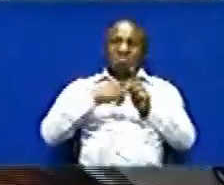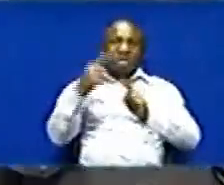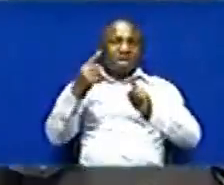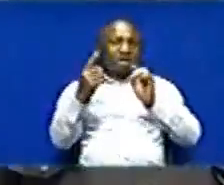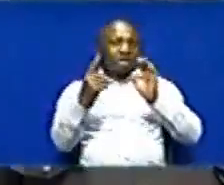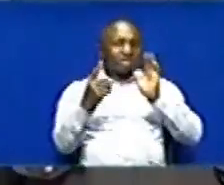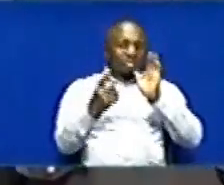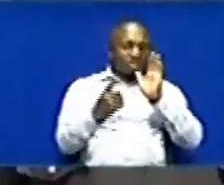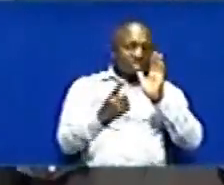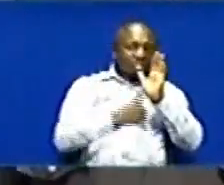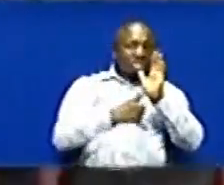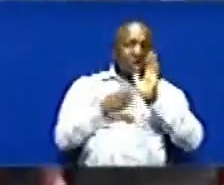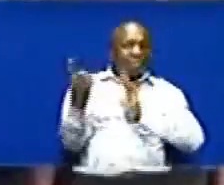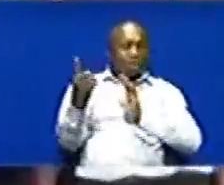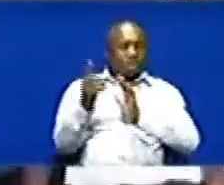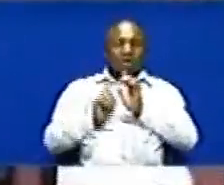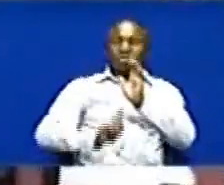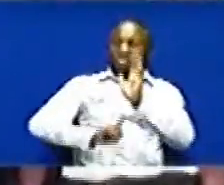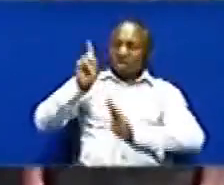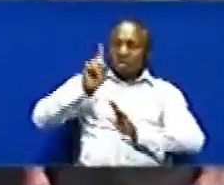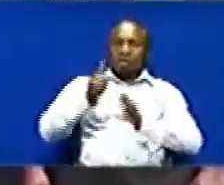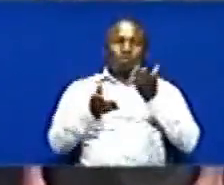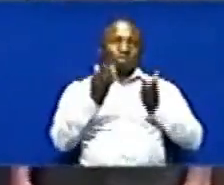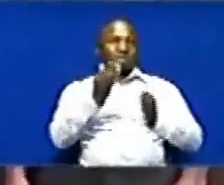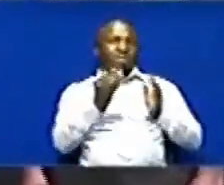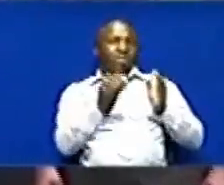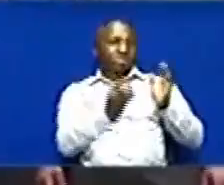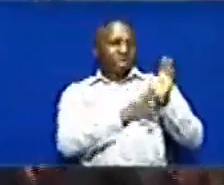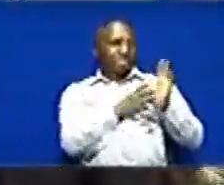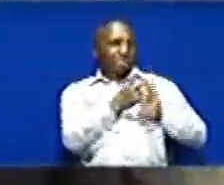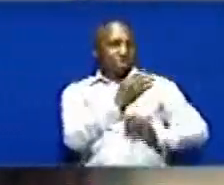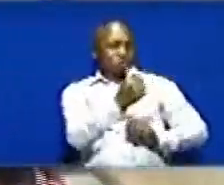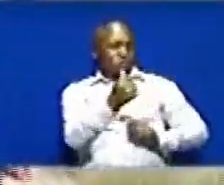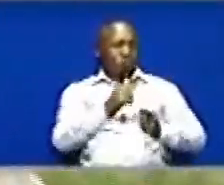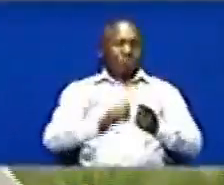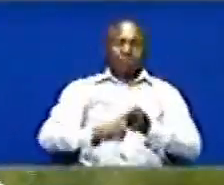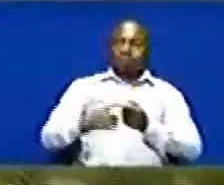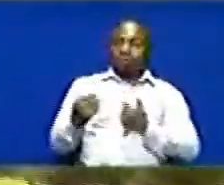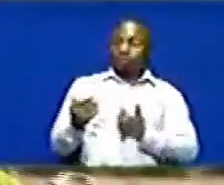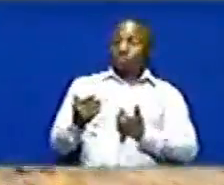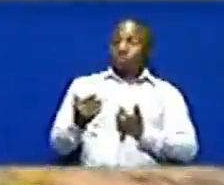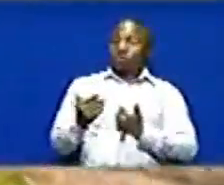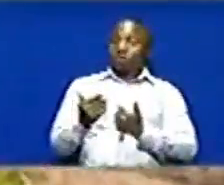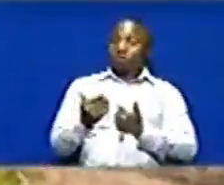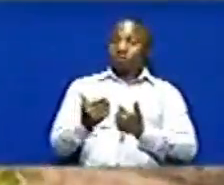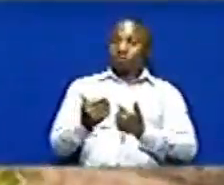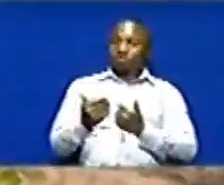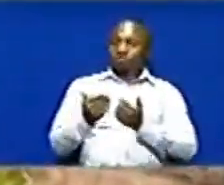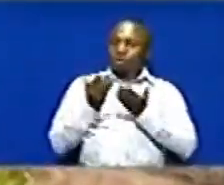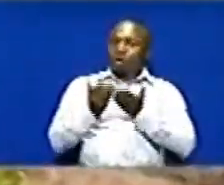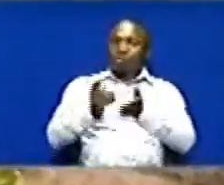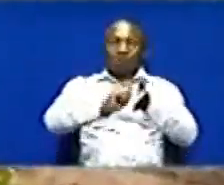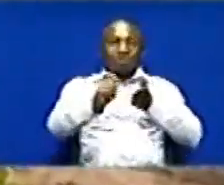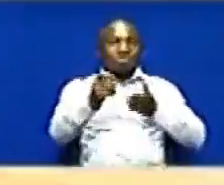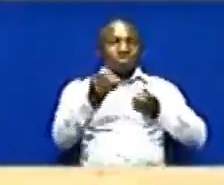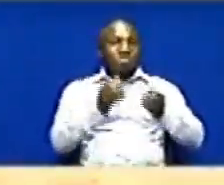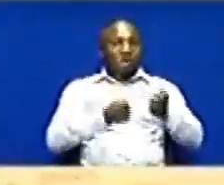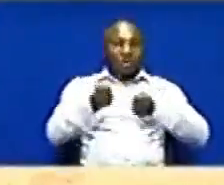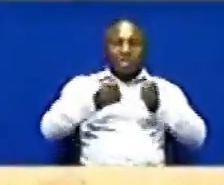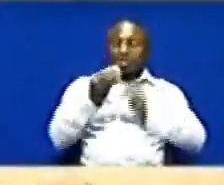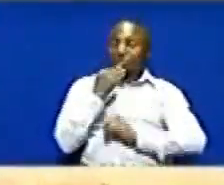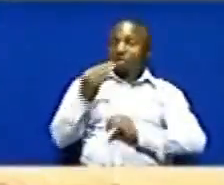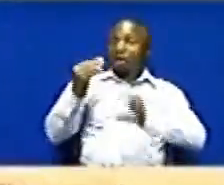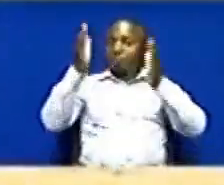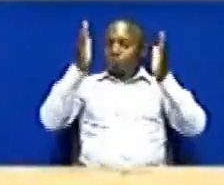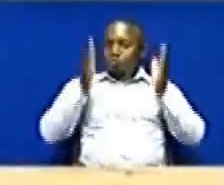Wanaika mshazidi Kufatia hali hiyo kamanda wa polisi mkwa wakwani wankyo njigesa Hameyumba ufisi ya muendesha ya mashtaka mkua